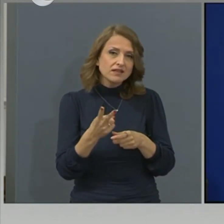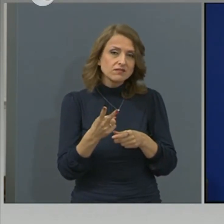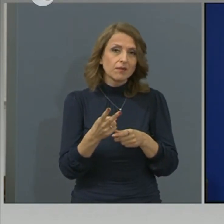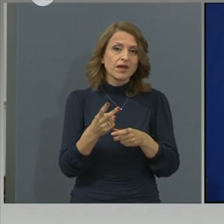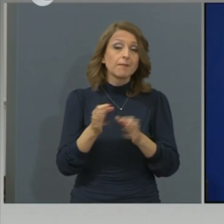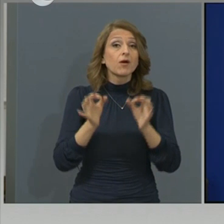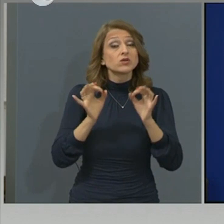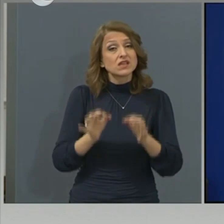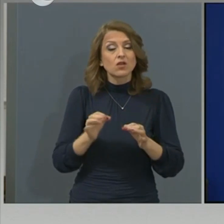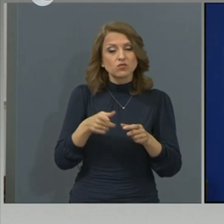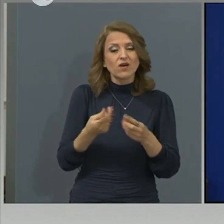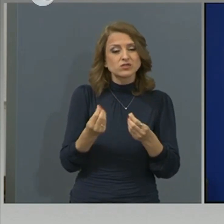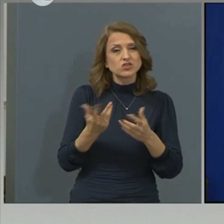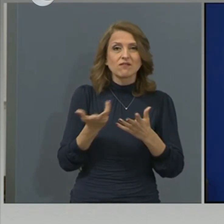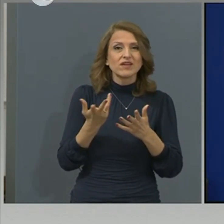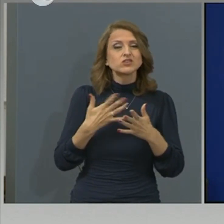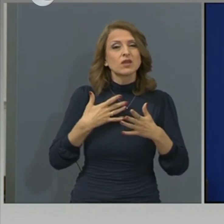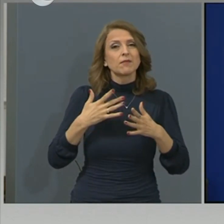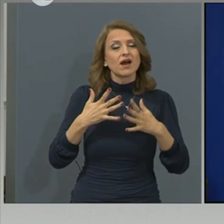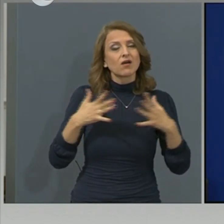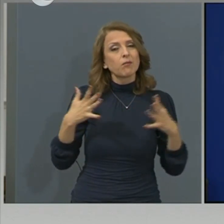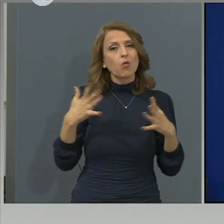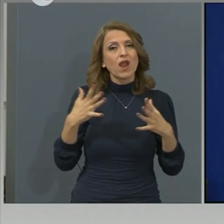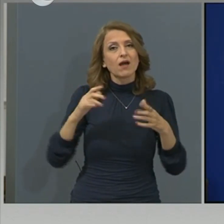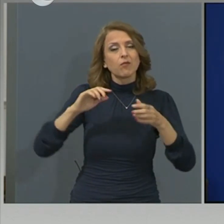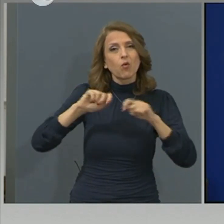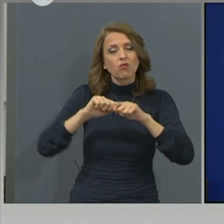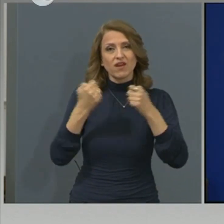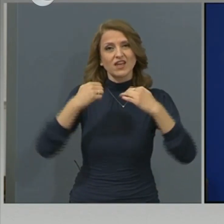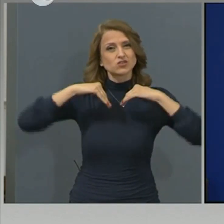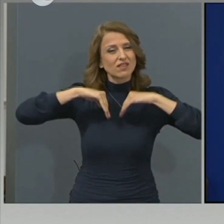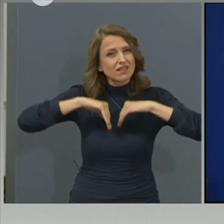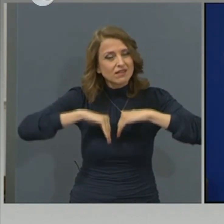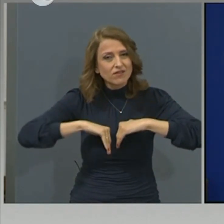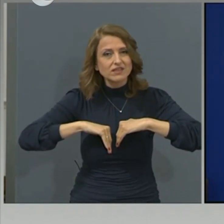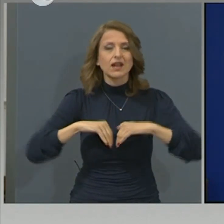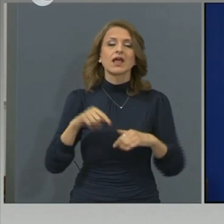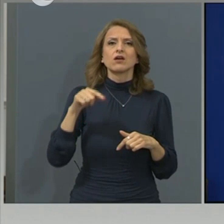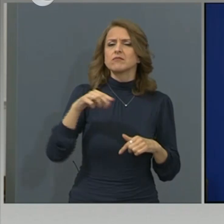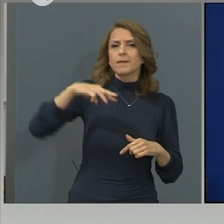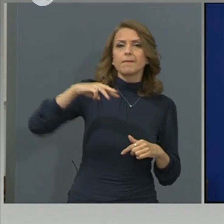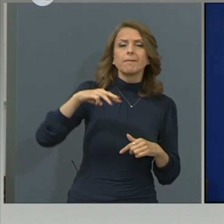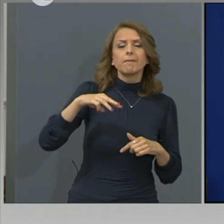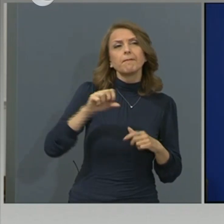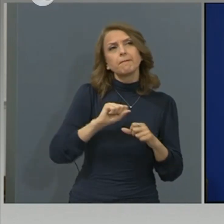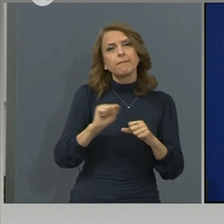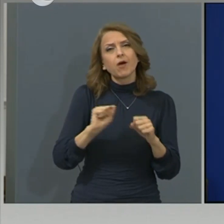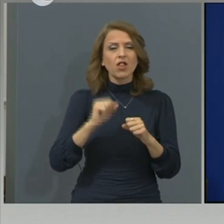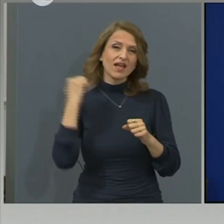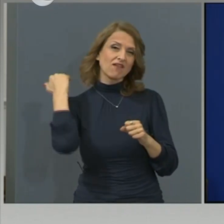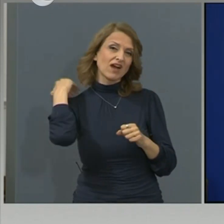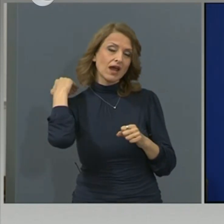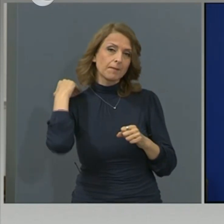сериозно увреждане. Другите симптоми, които наблюдаваме при нашите болни, това са мялгии, болки в гърба и